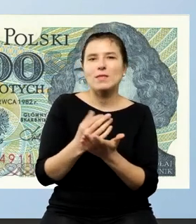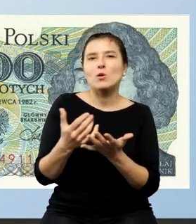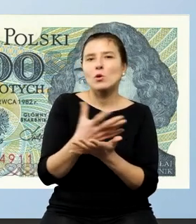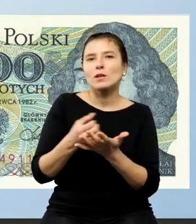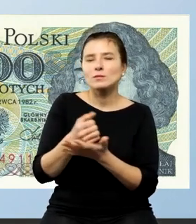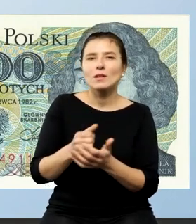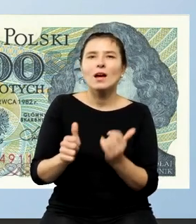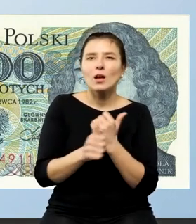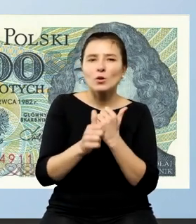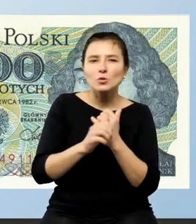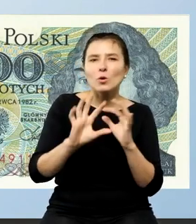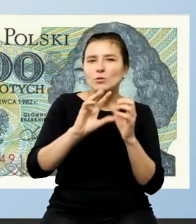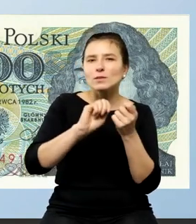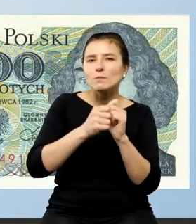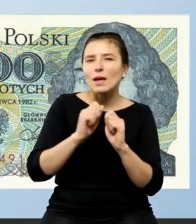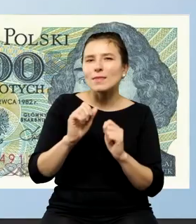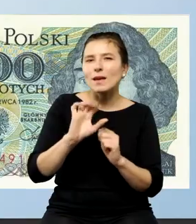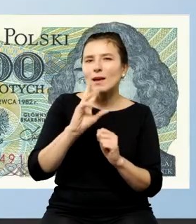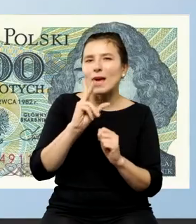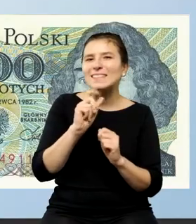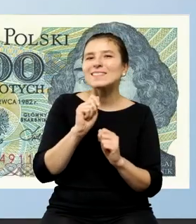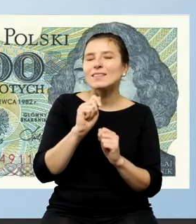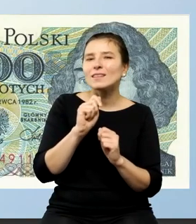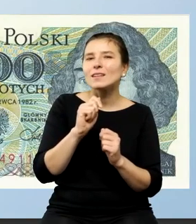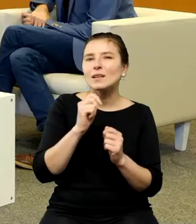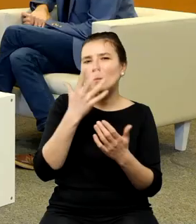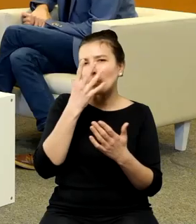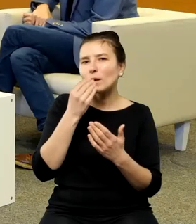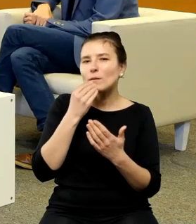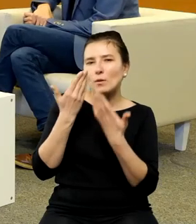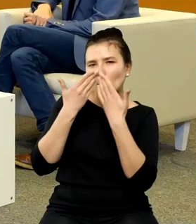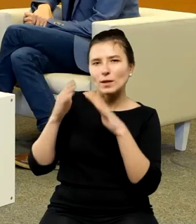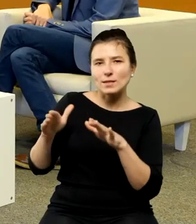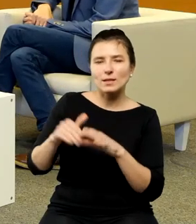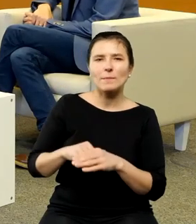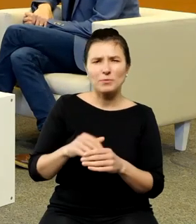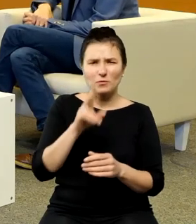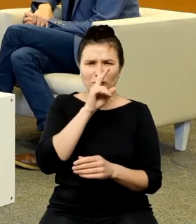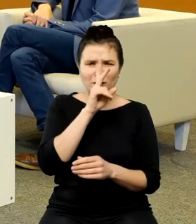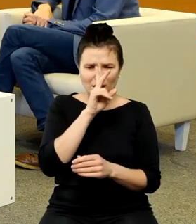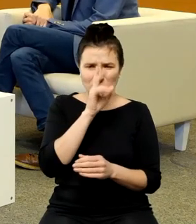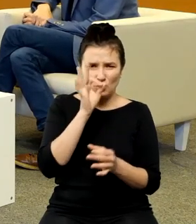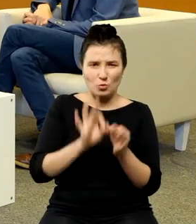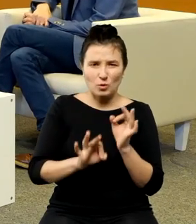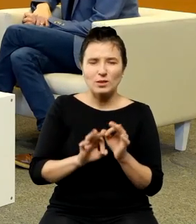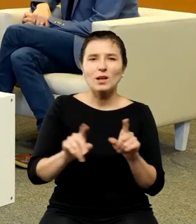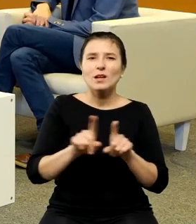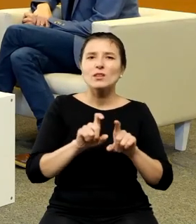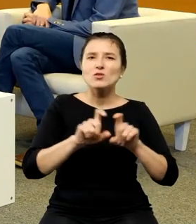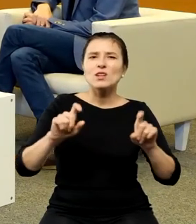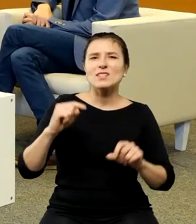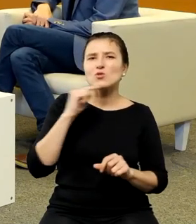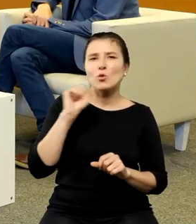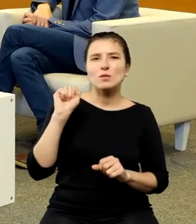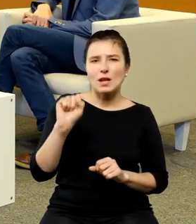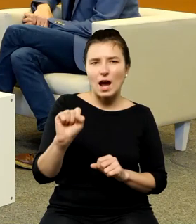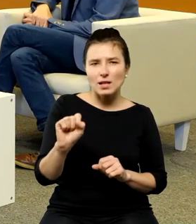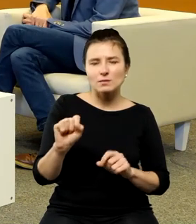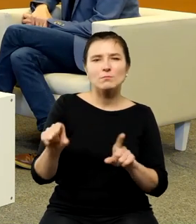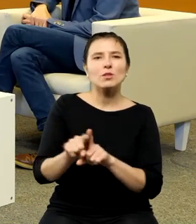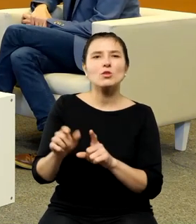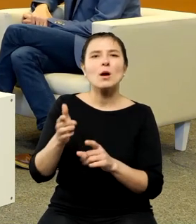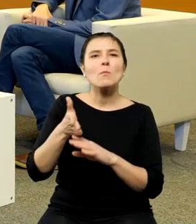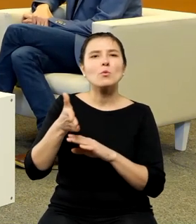znowu estetyki też tych przedstawień myślę że to jest bardzo dobrze widoczne to znaczy te czasy też socrealizmu i późniejszych